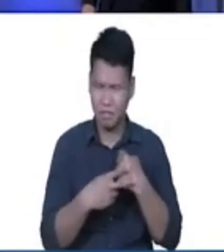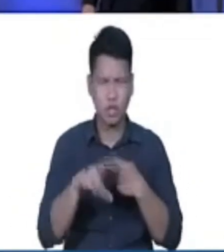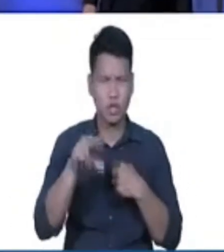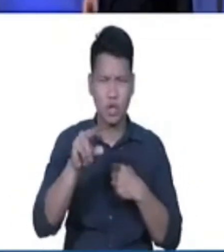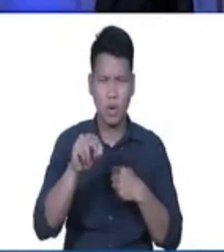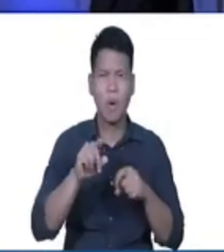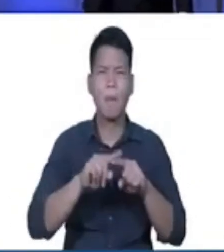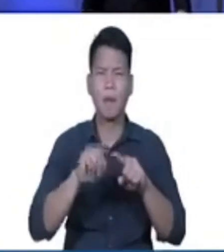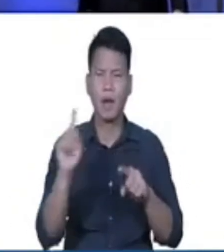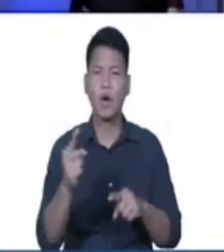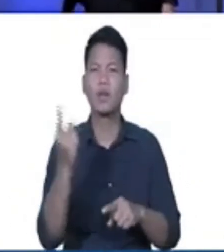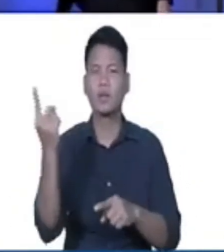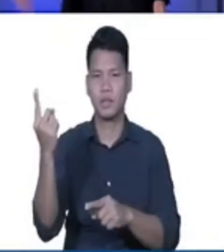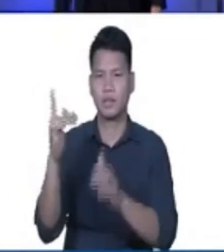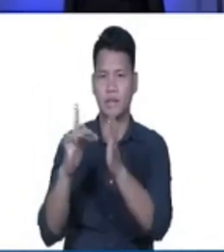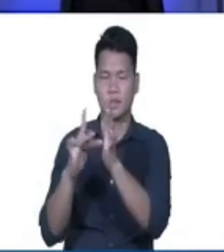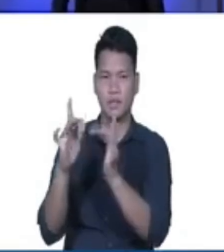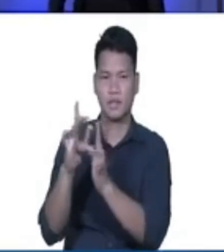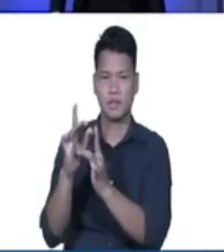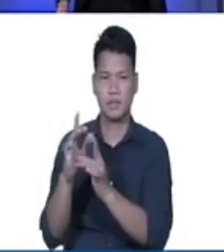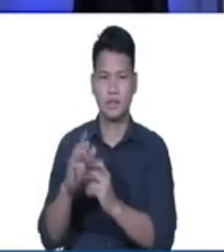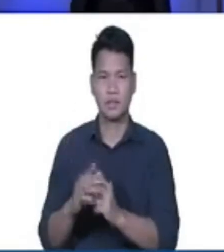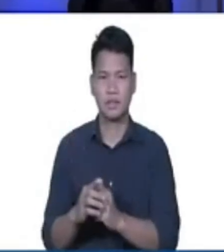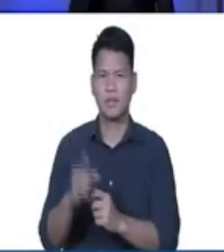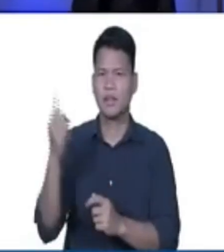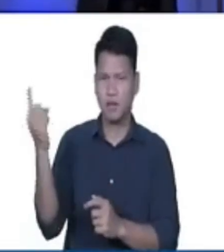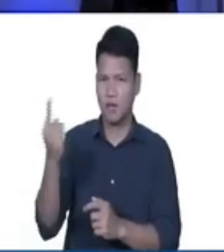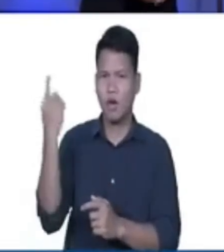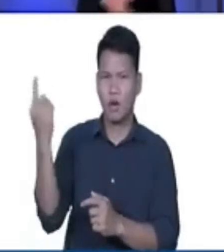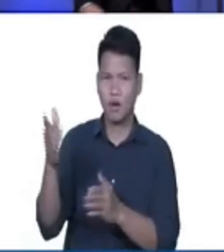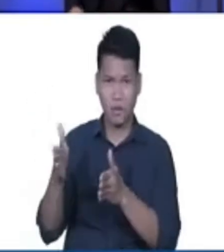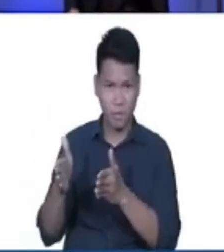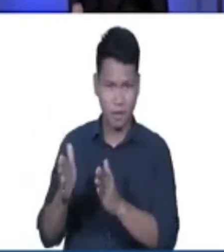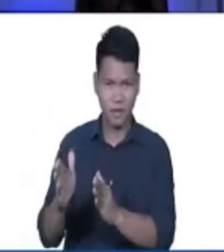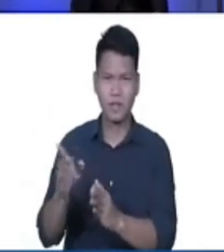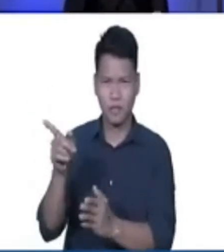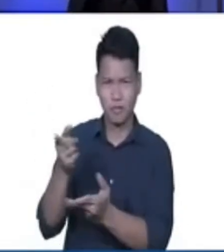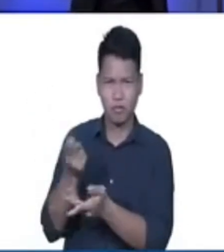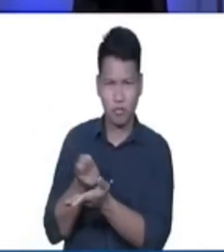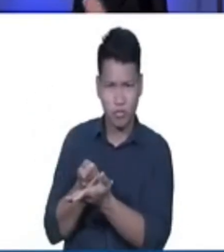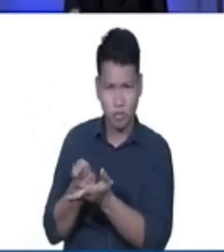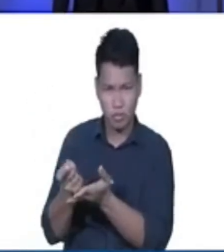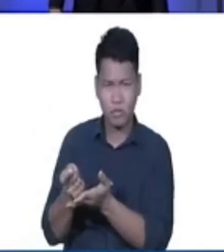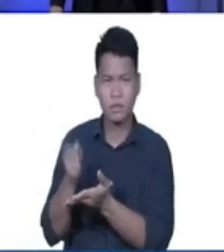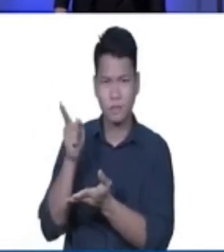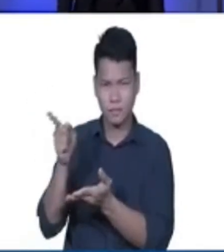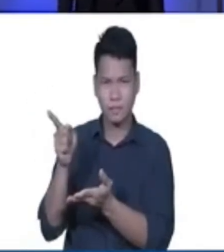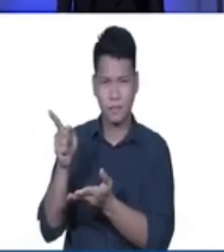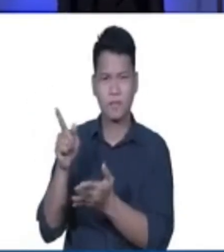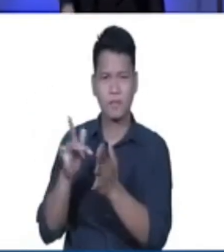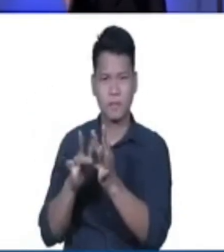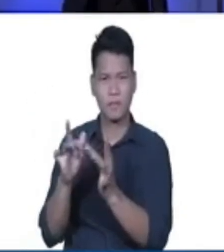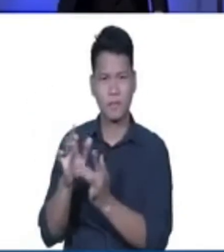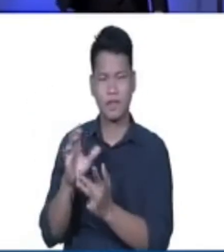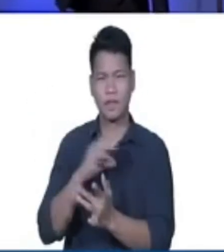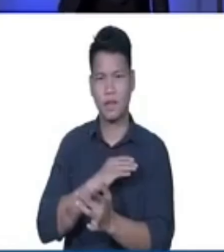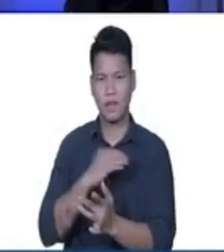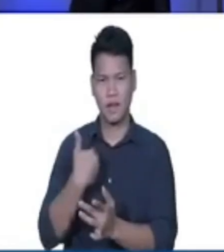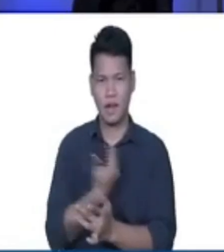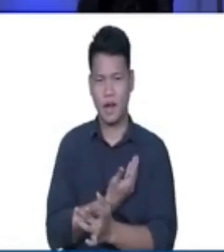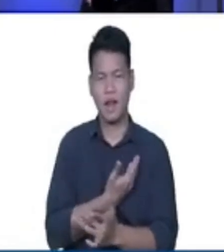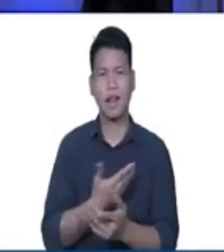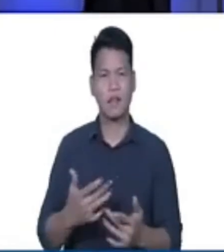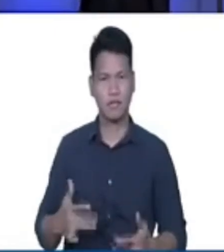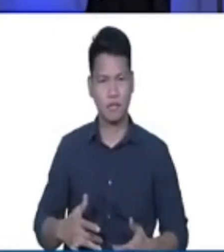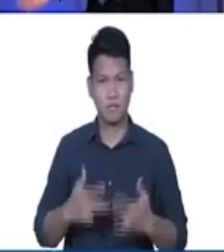can save us He gave us He is the way He is the truth and He is the life If